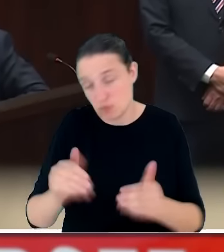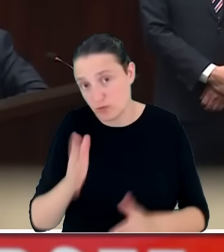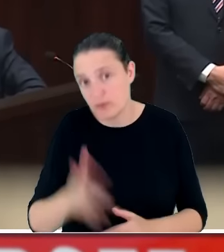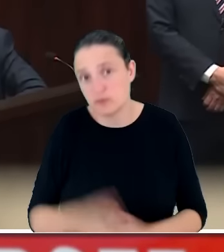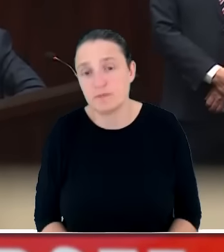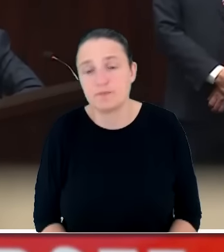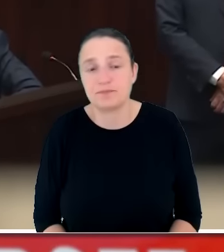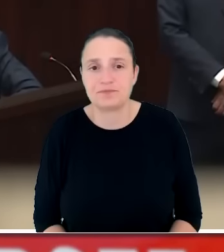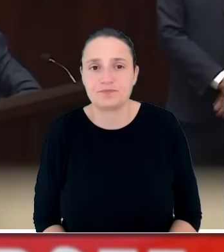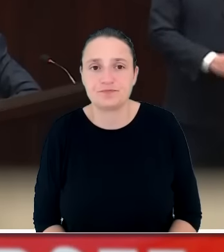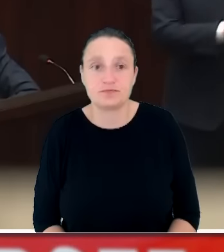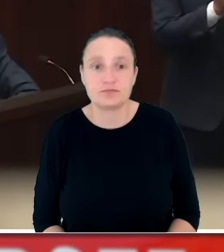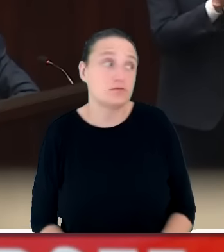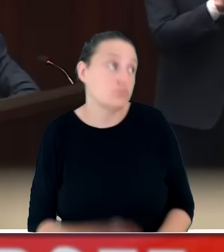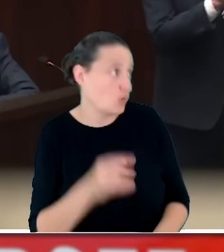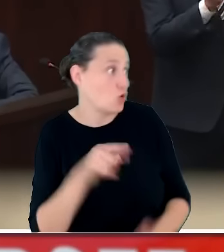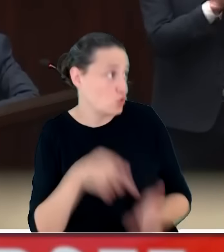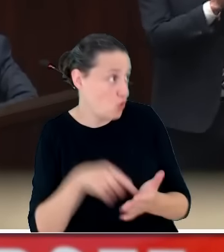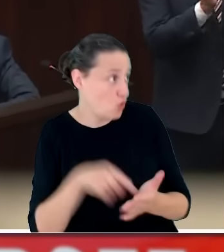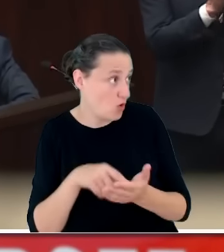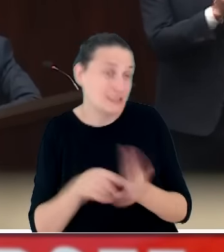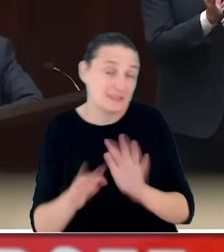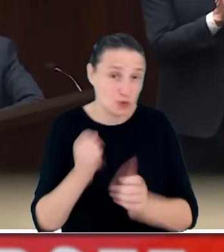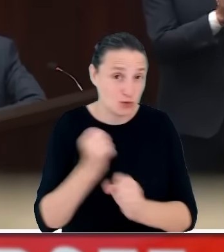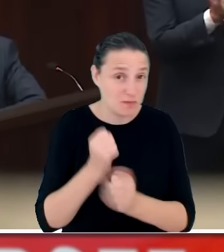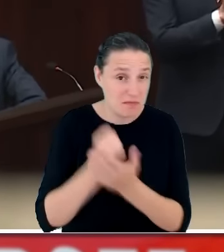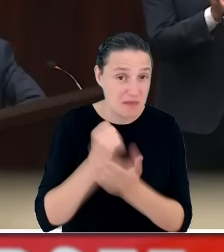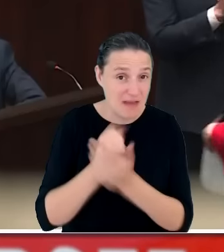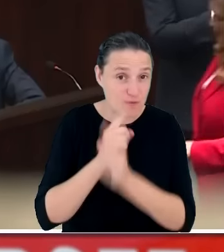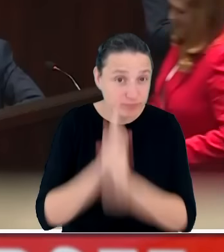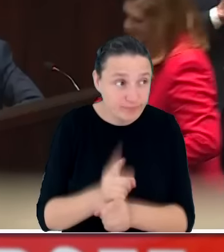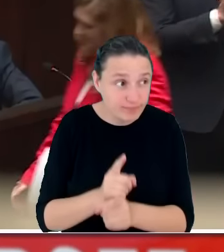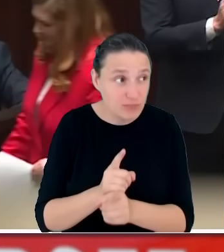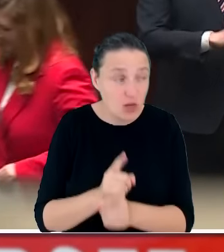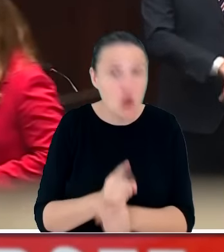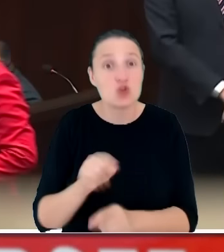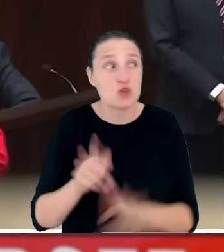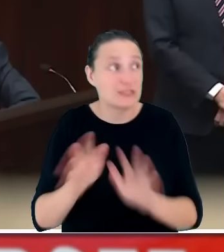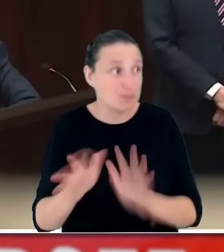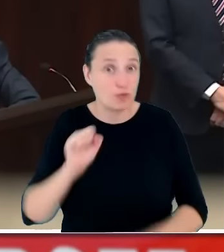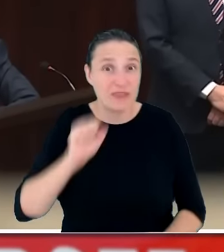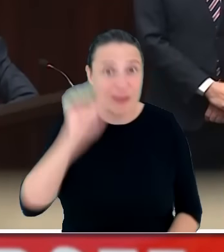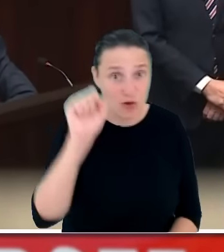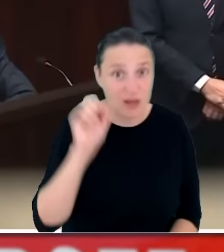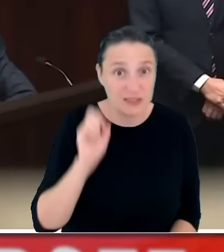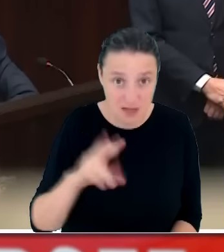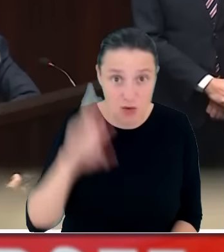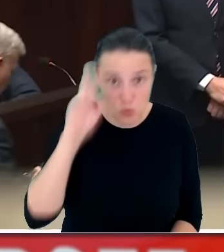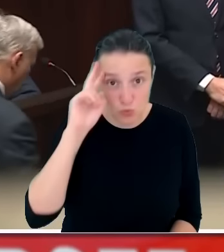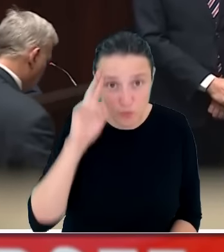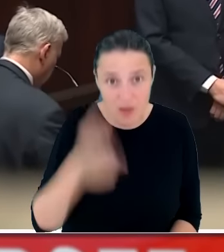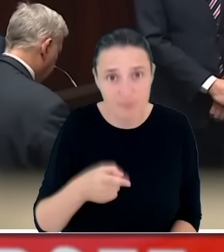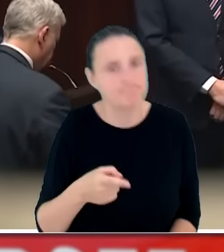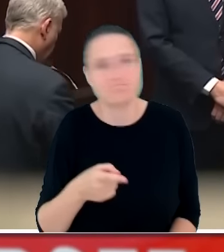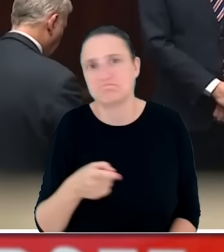sposób widzi przywracanie praworządności i widzi demokrację, to będziemy mieli skrajnie różną